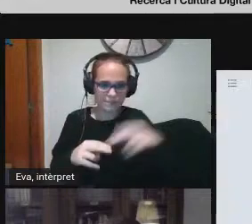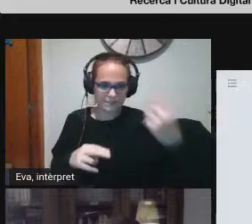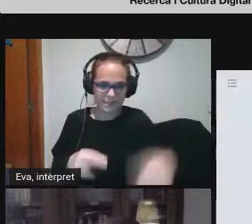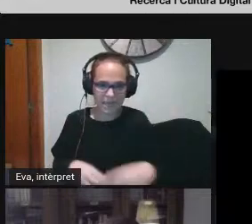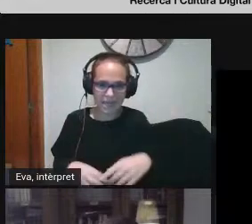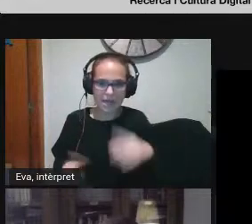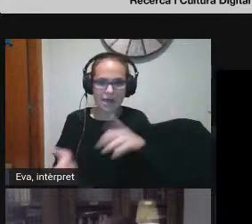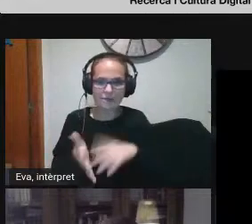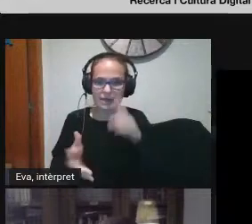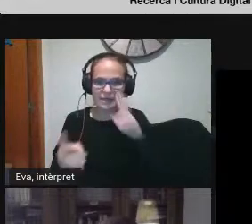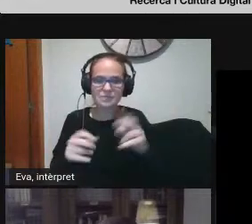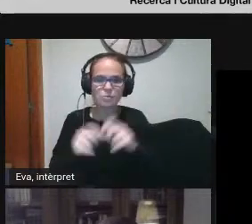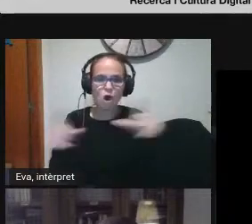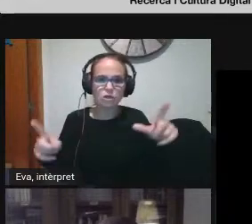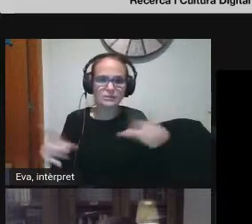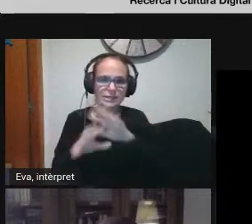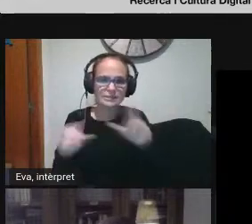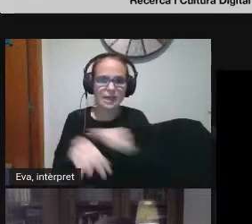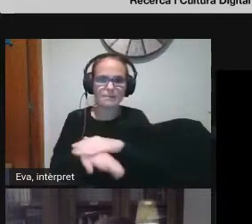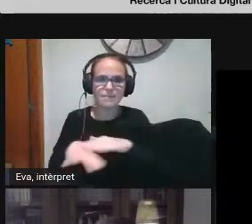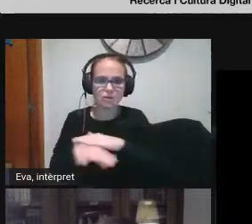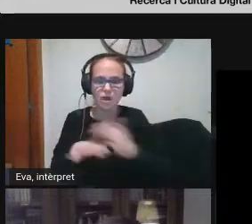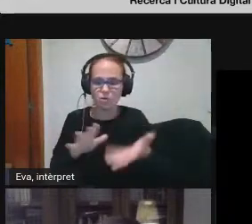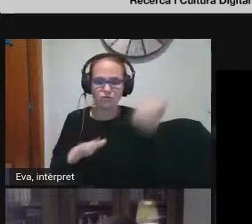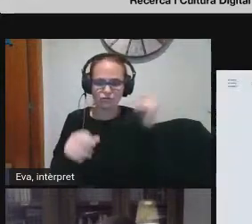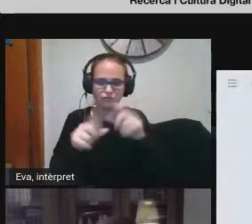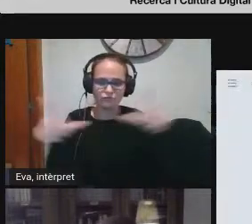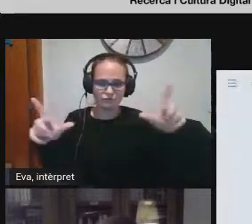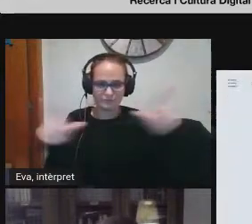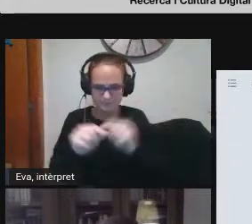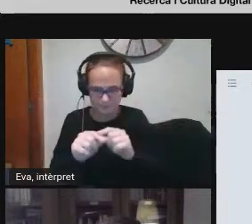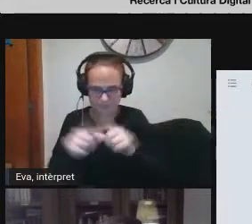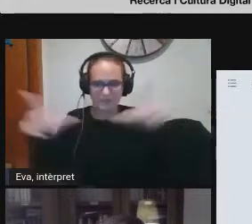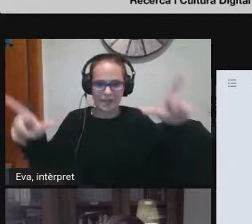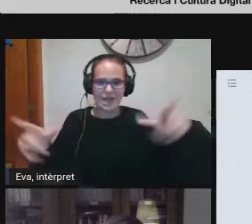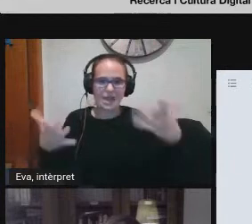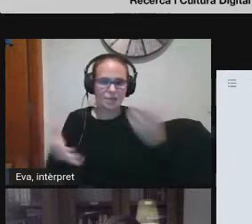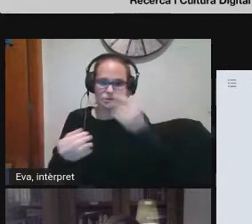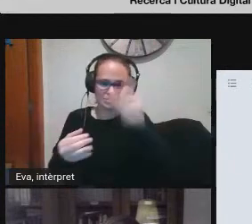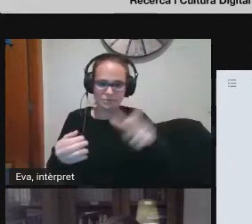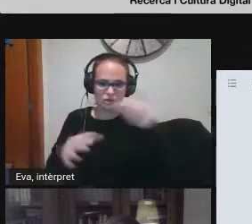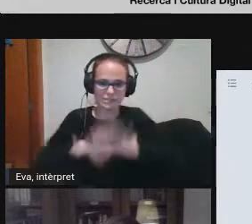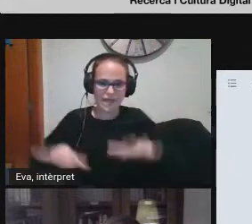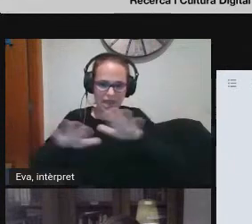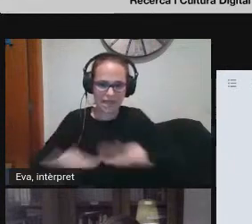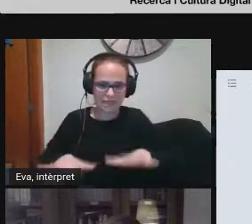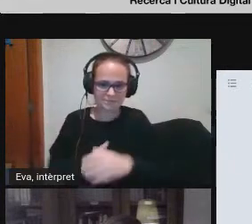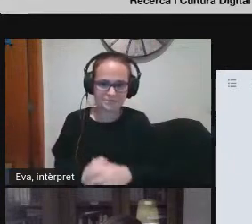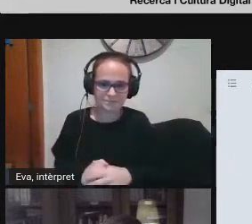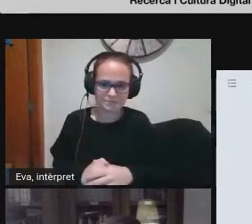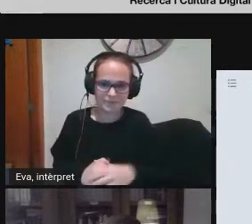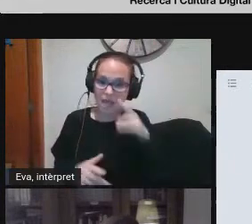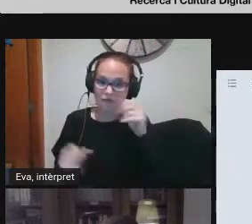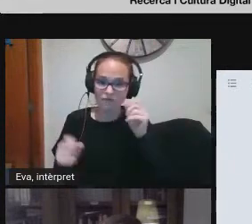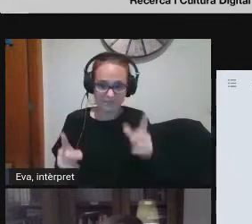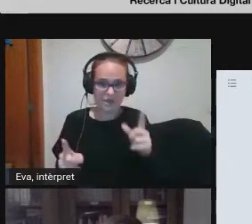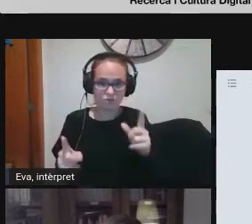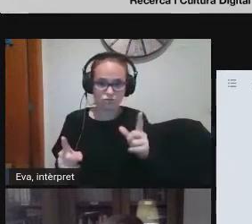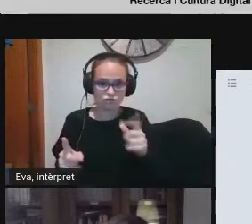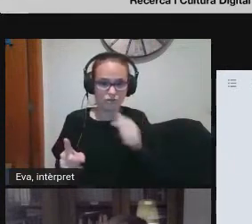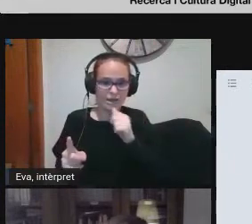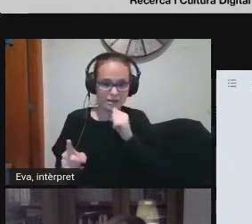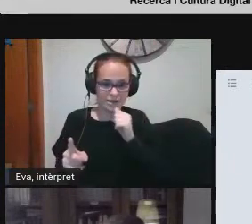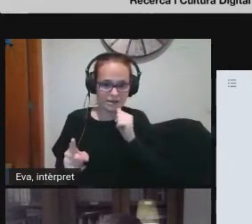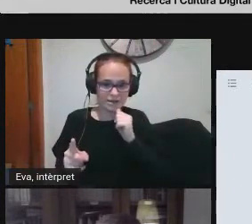voto les respostes aquí perdoneu les etretes que són tanta gent que va una mica lent fixeu-vos que bueno que esteu